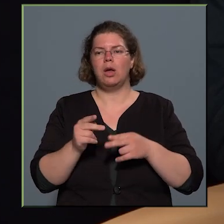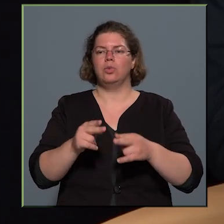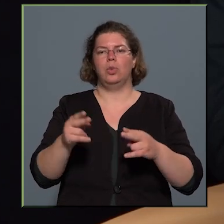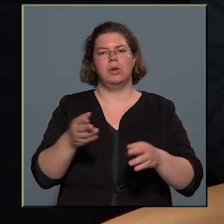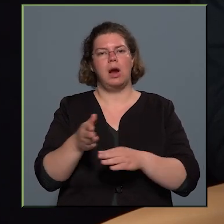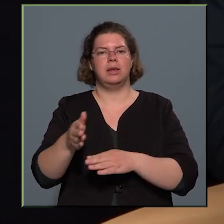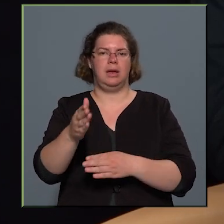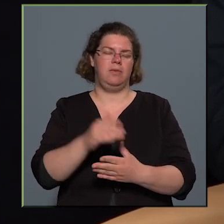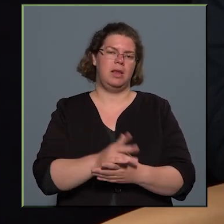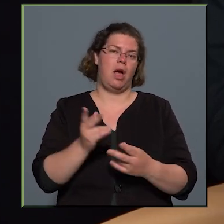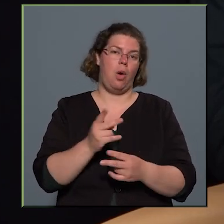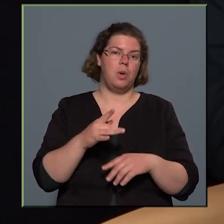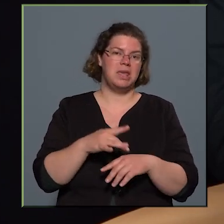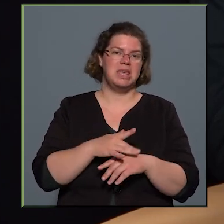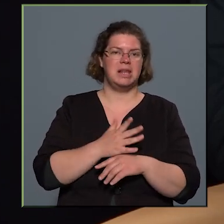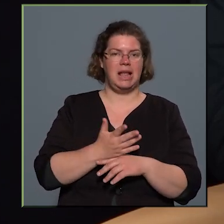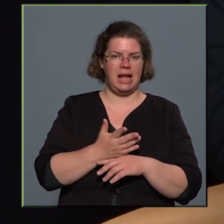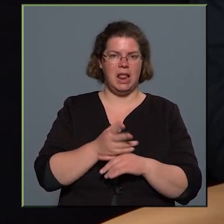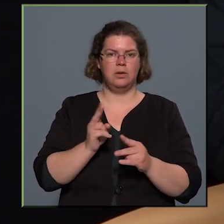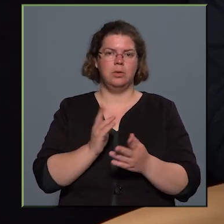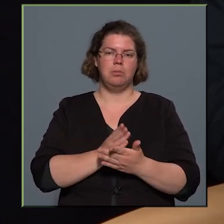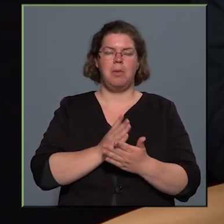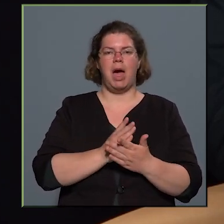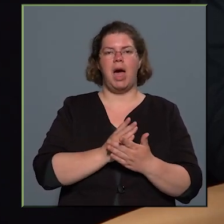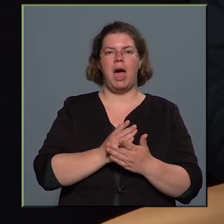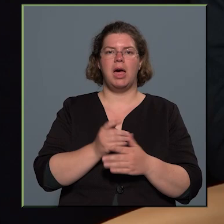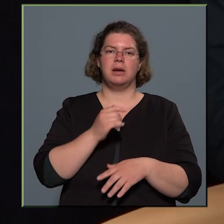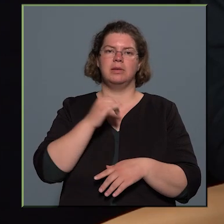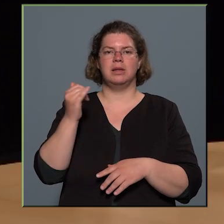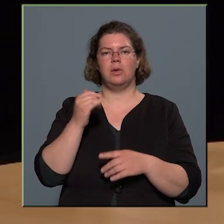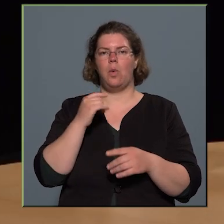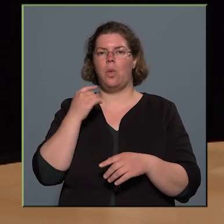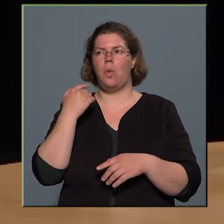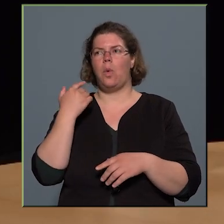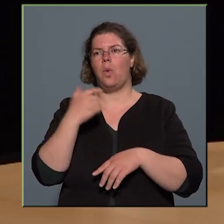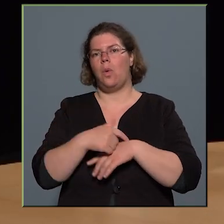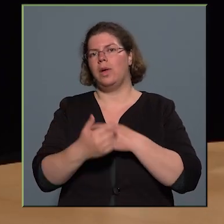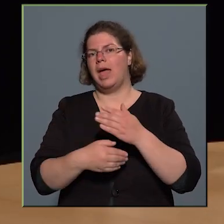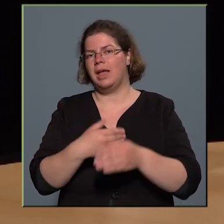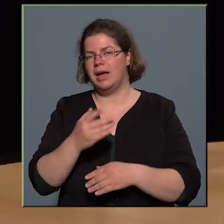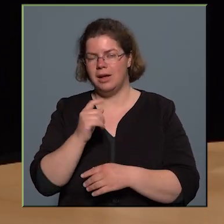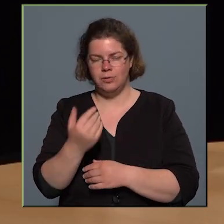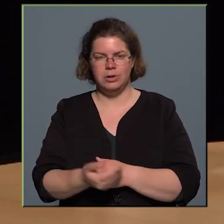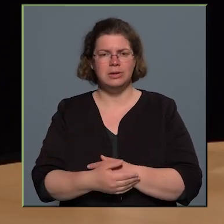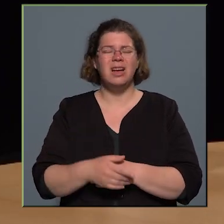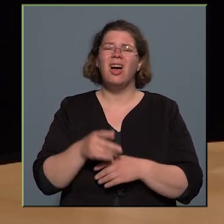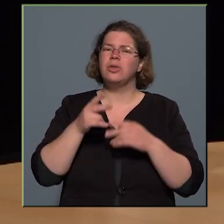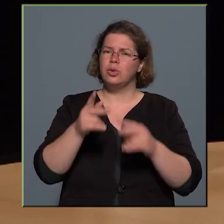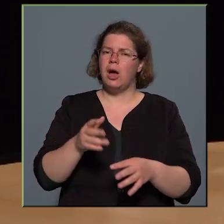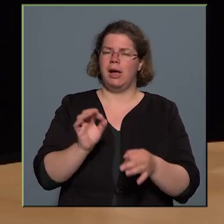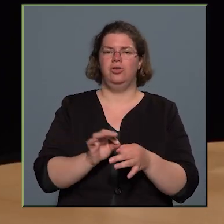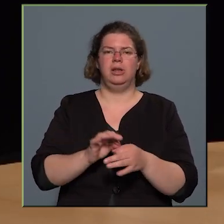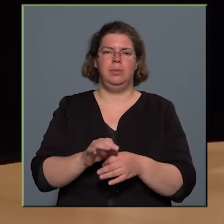ahol hát érzékelhető, hogy már eljárt fölötte az idő. Ez így van, és az utak esetében is nem csak az